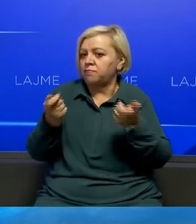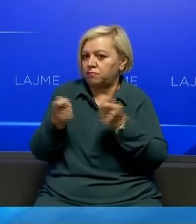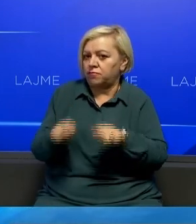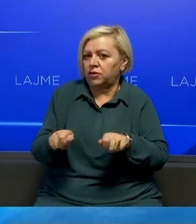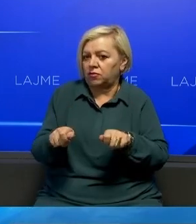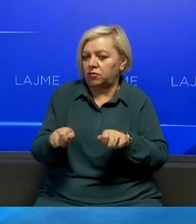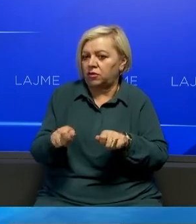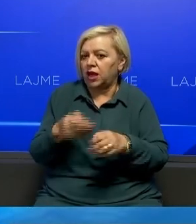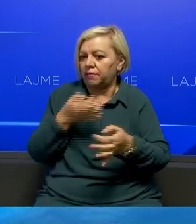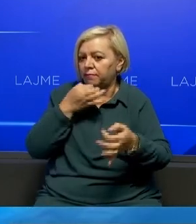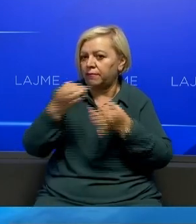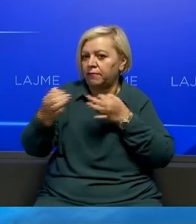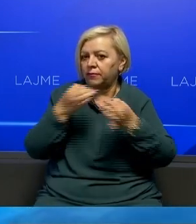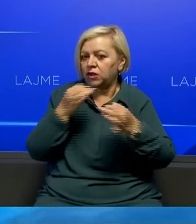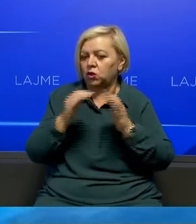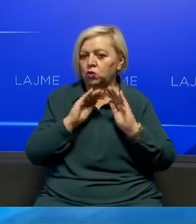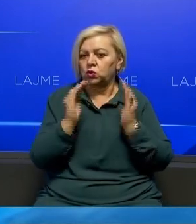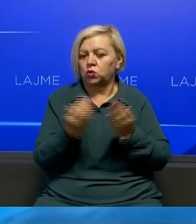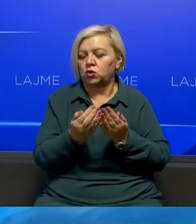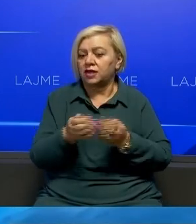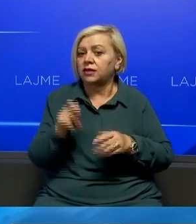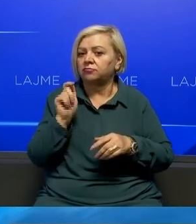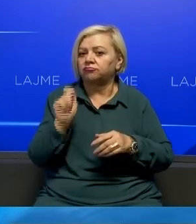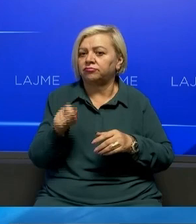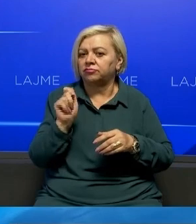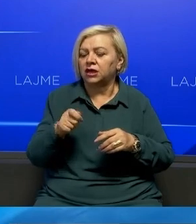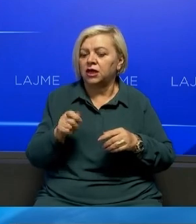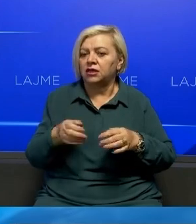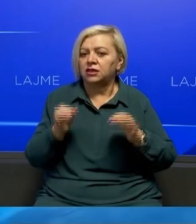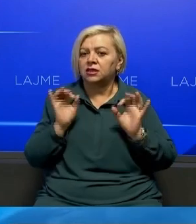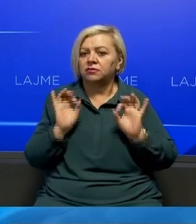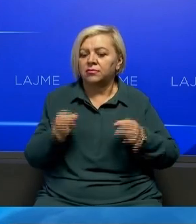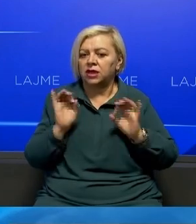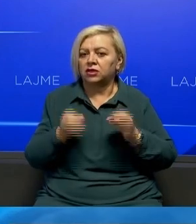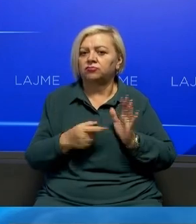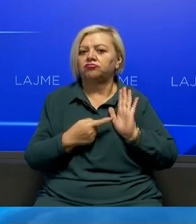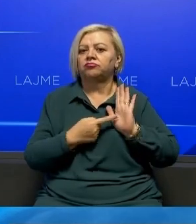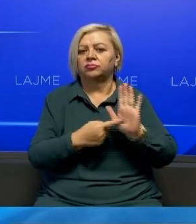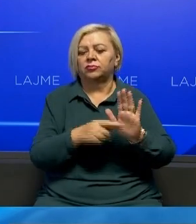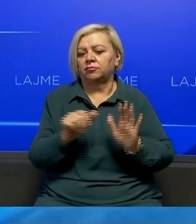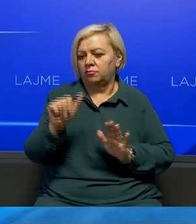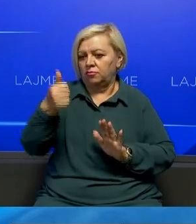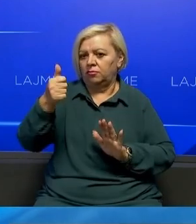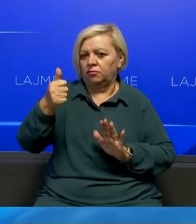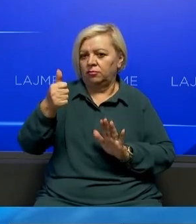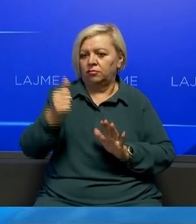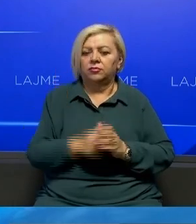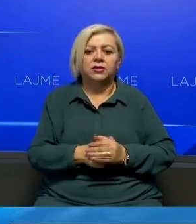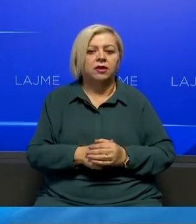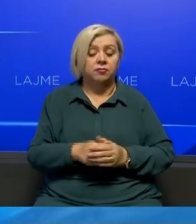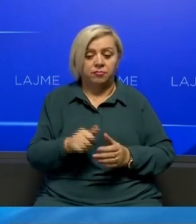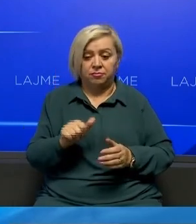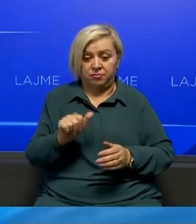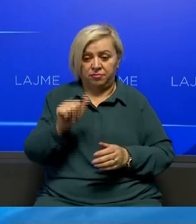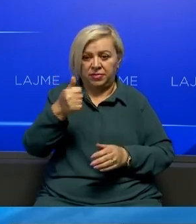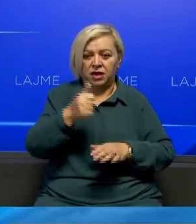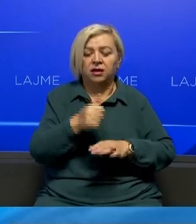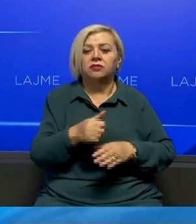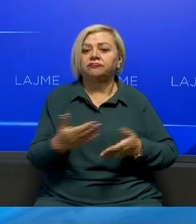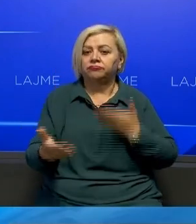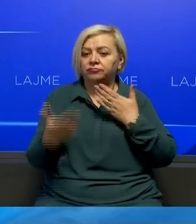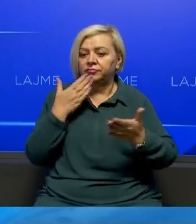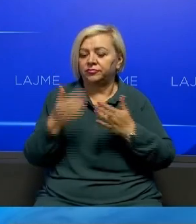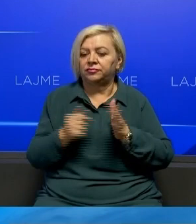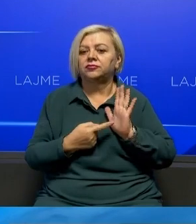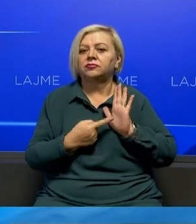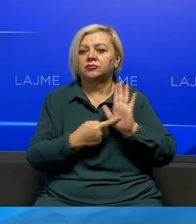ku mor në pyetje nga zyra prokurorit të specializuar dëshmitari i par në këtë gjykim Në pjesën e partë të seansës dëshmitari